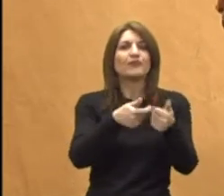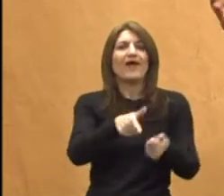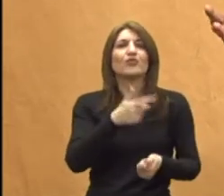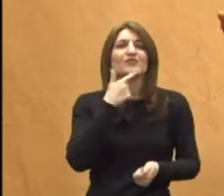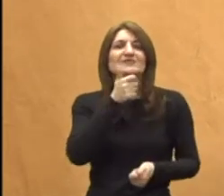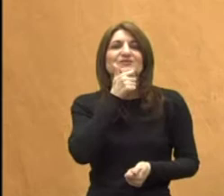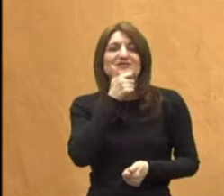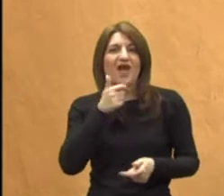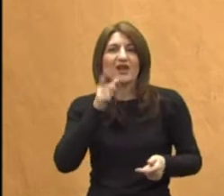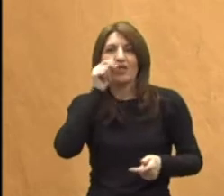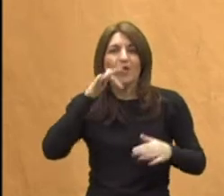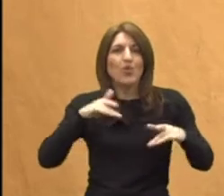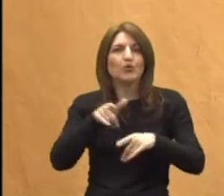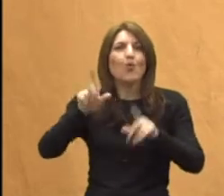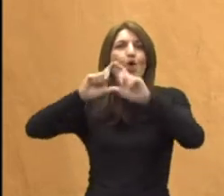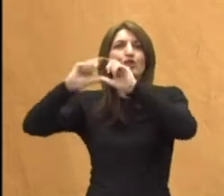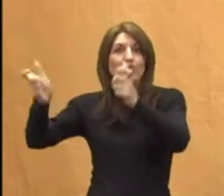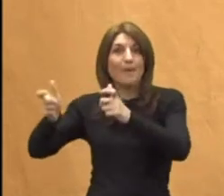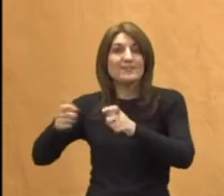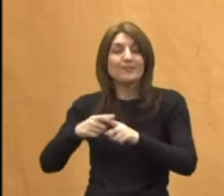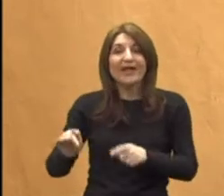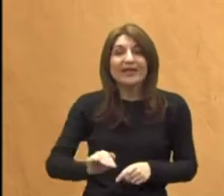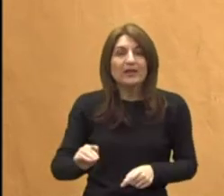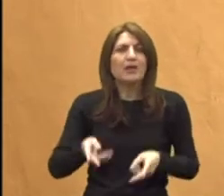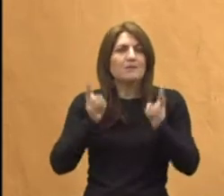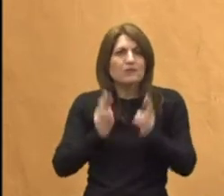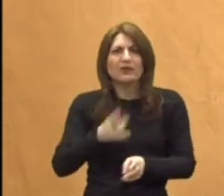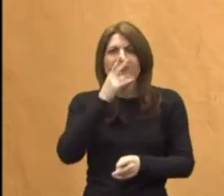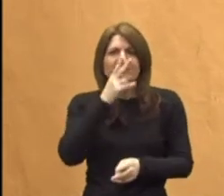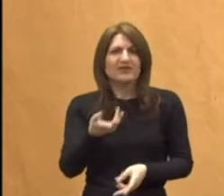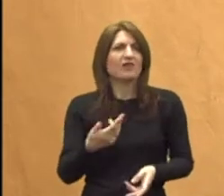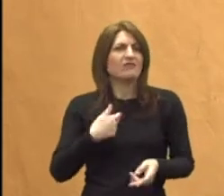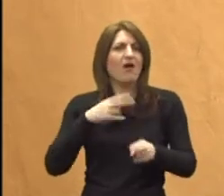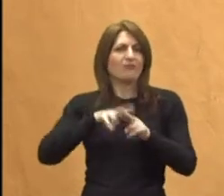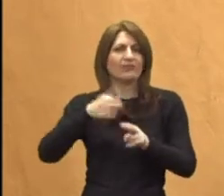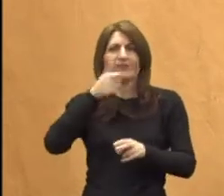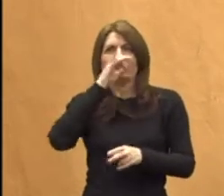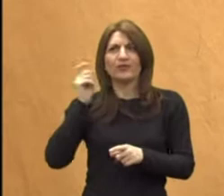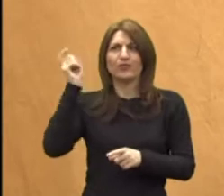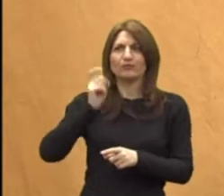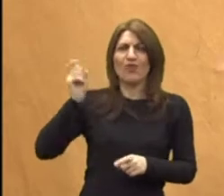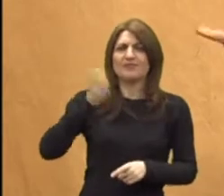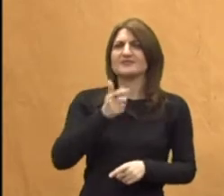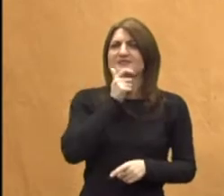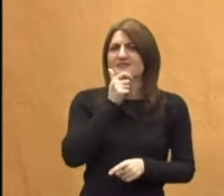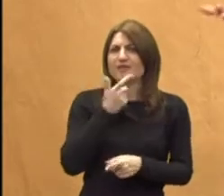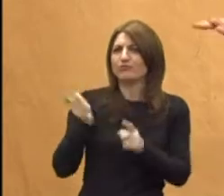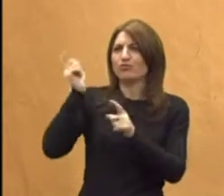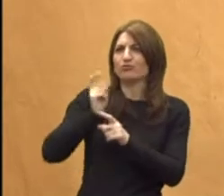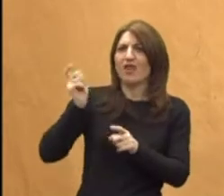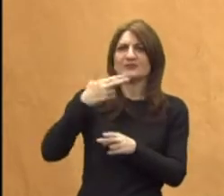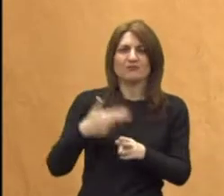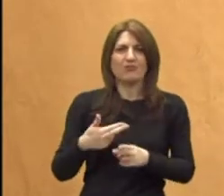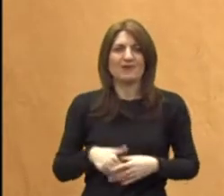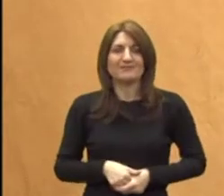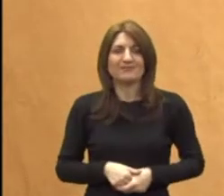populacijom u domovima. Zato što to djete mora prihvatiti da dolazi starost, da dolazi nemoć, da dolazi boleste. Vi znate da sam